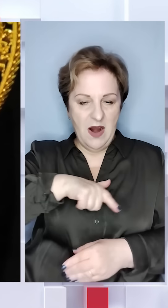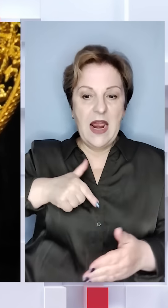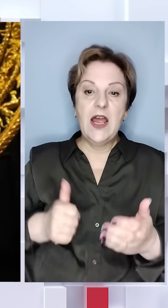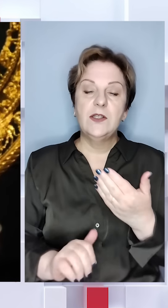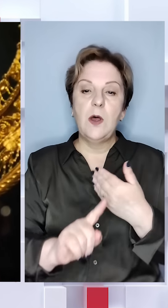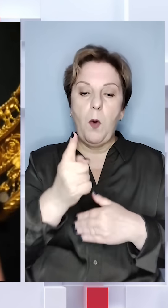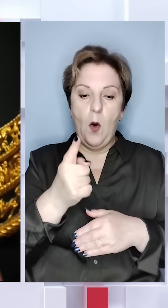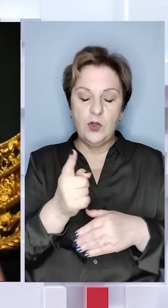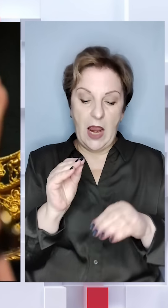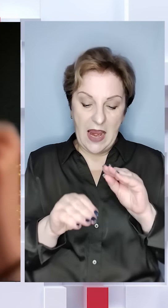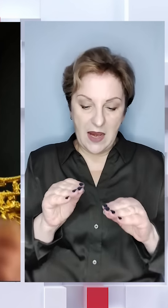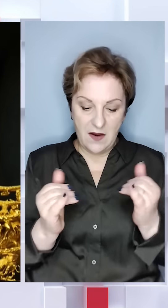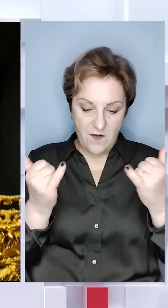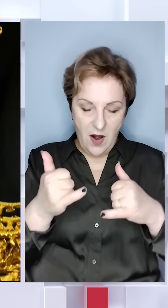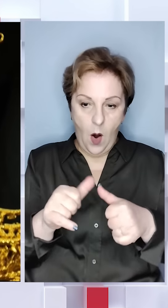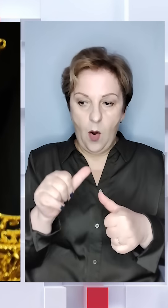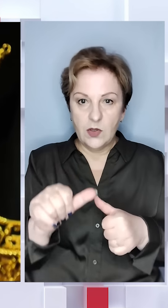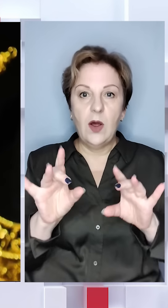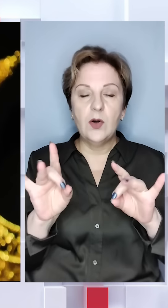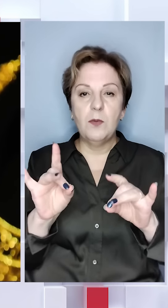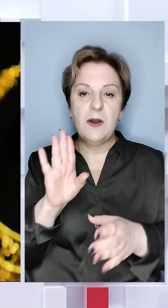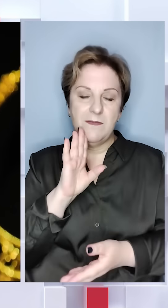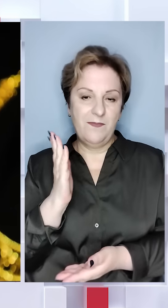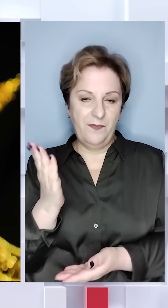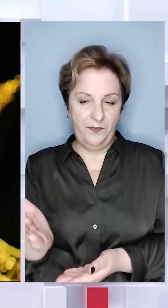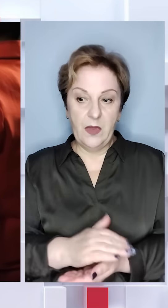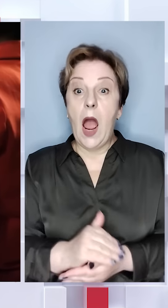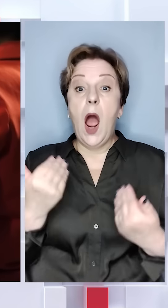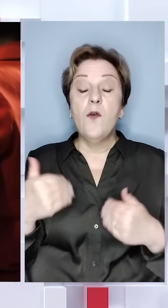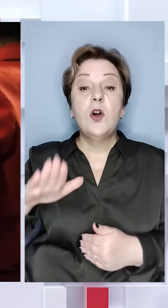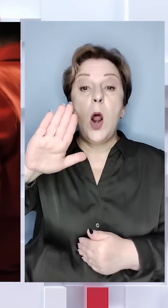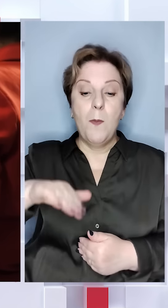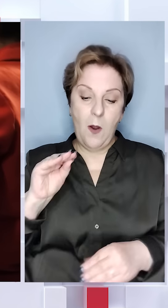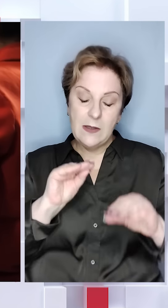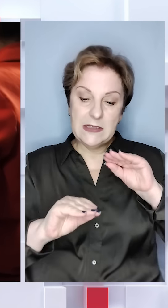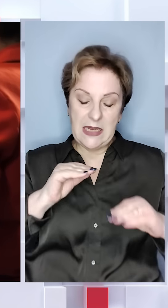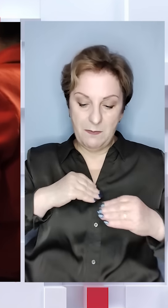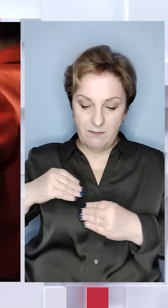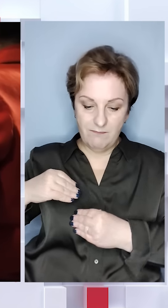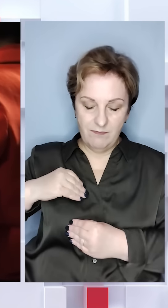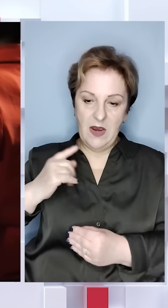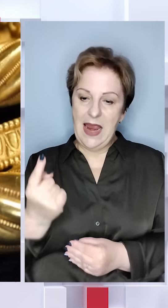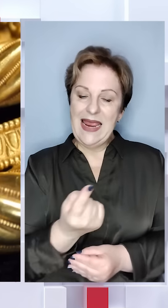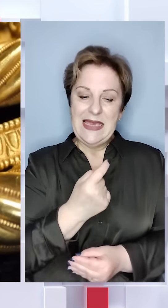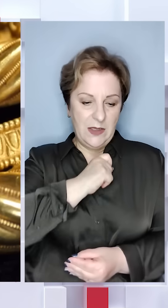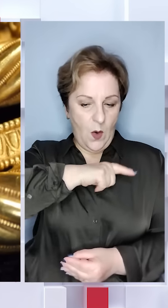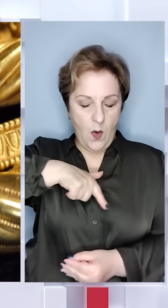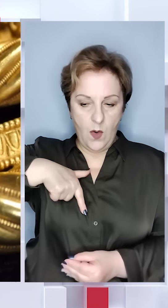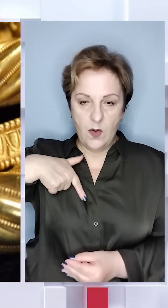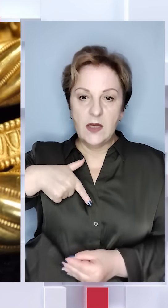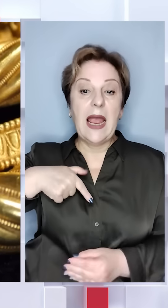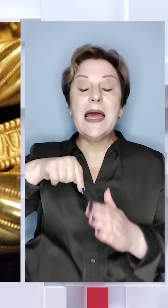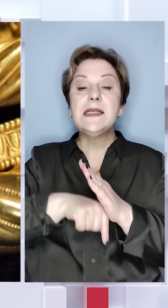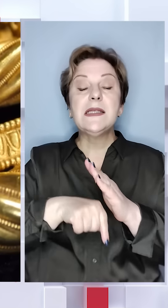спочатку виготовили окремо, розповідає Оксана Ліфантій. А вже потім зібрали в єдину експозицію,